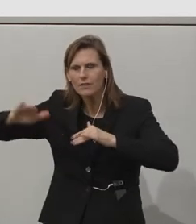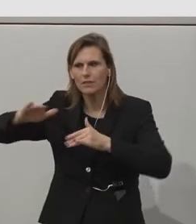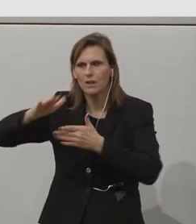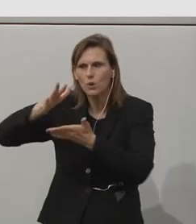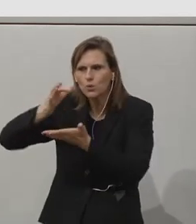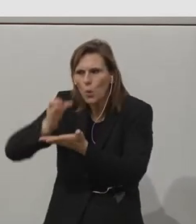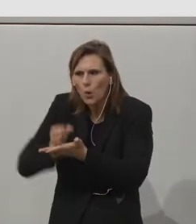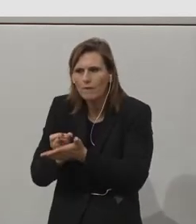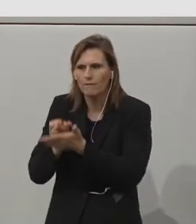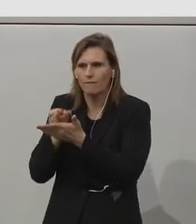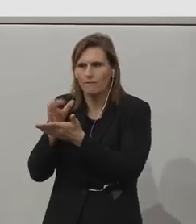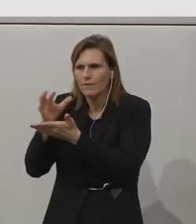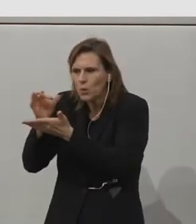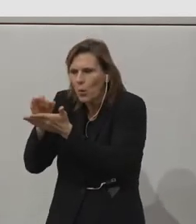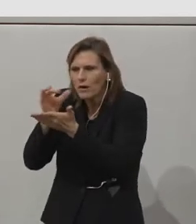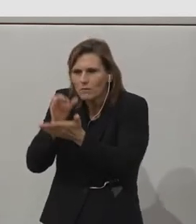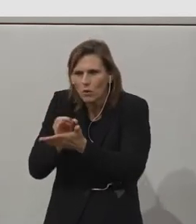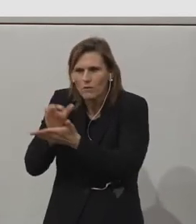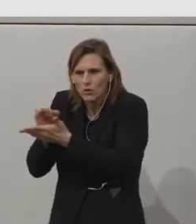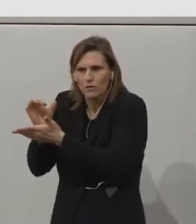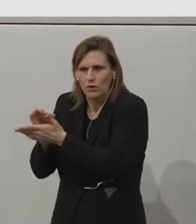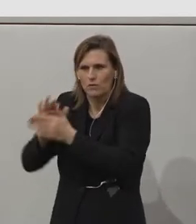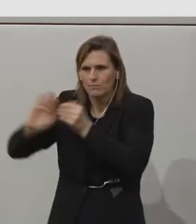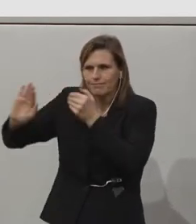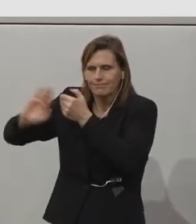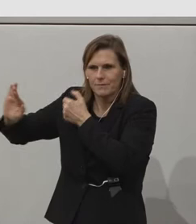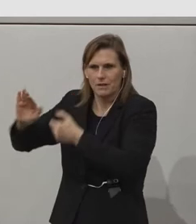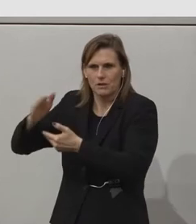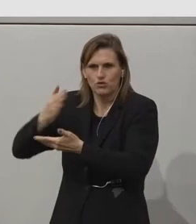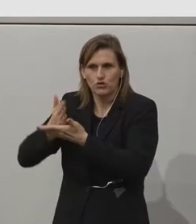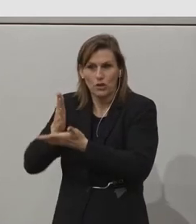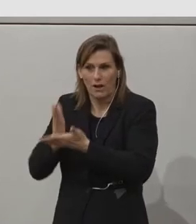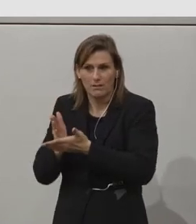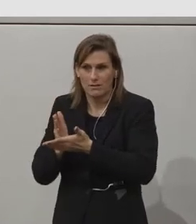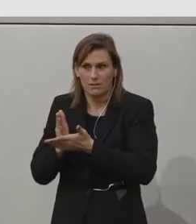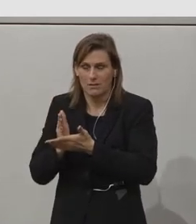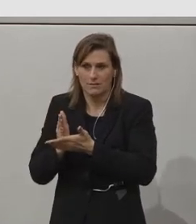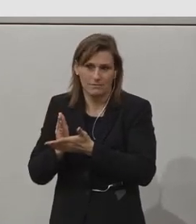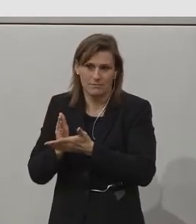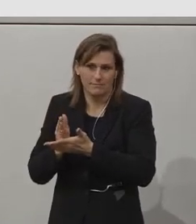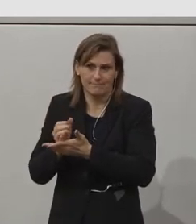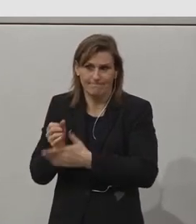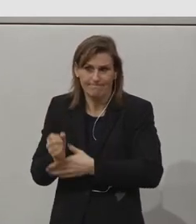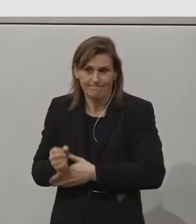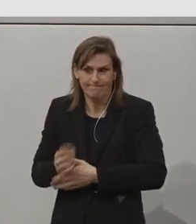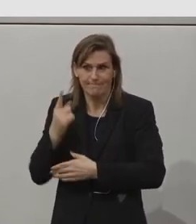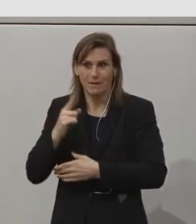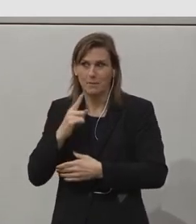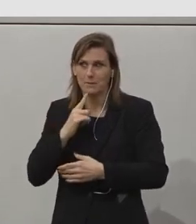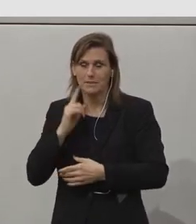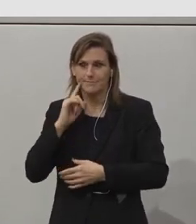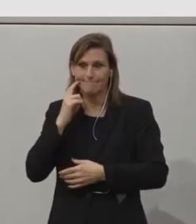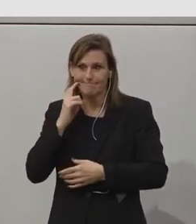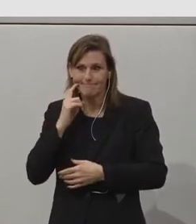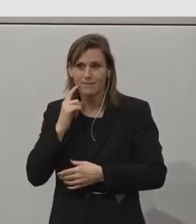kleinsten Dörfern, kleinen Städten. Wenn ich vor internationalem Publikum spreche, ist immer so ein bisschen ein Schmunzeln, wenn ich sage,